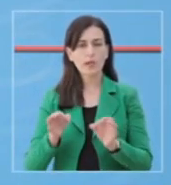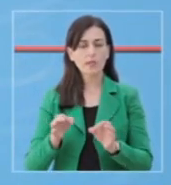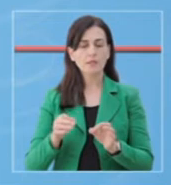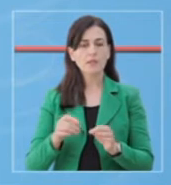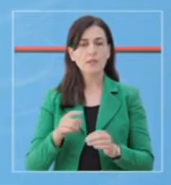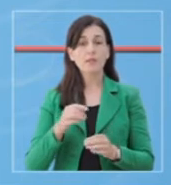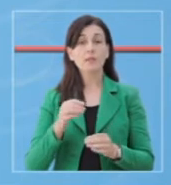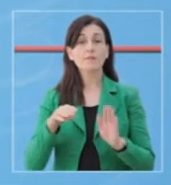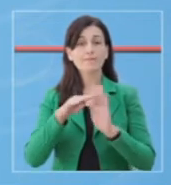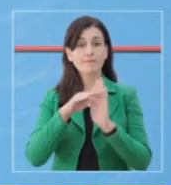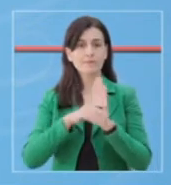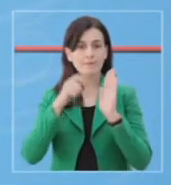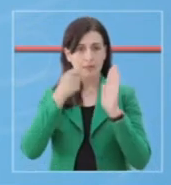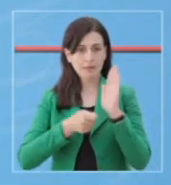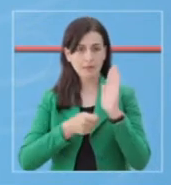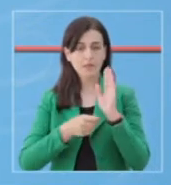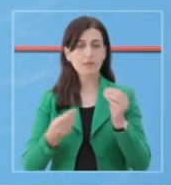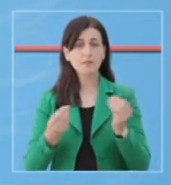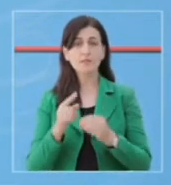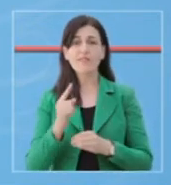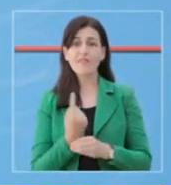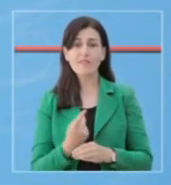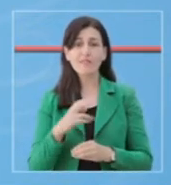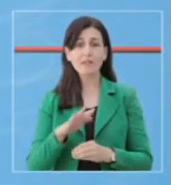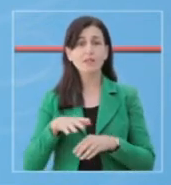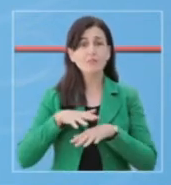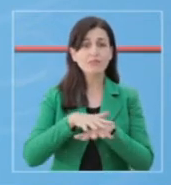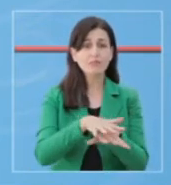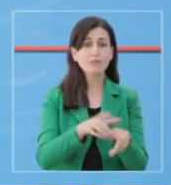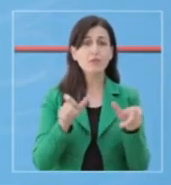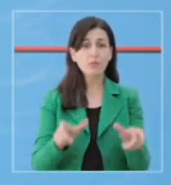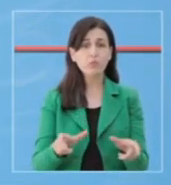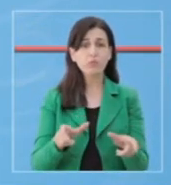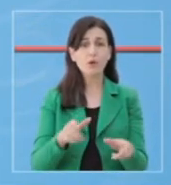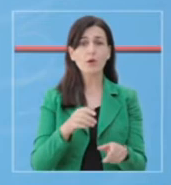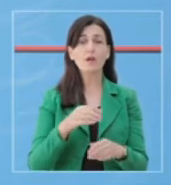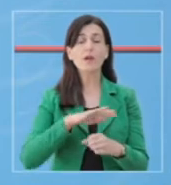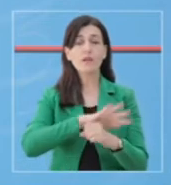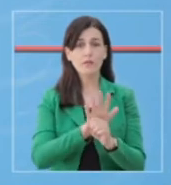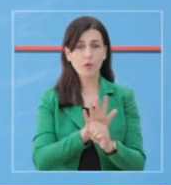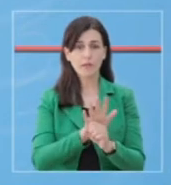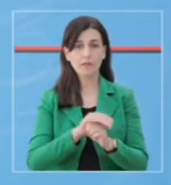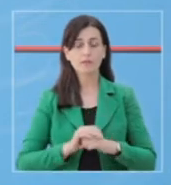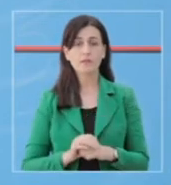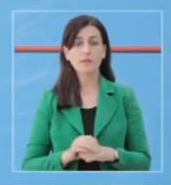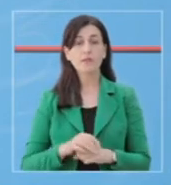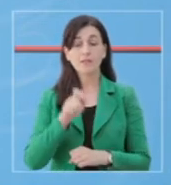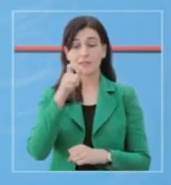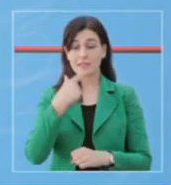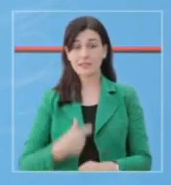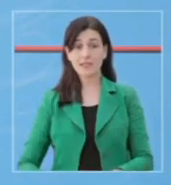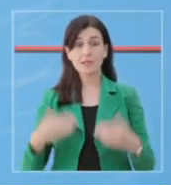protokolleve të siguris. Kjo është e vetë mja mënyrë që të kufizojnë për hapje në infekcionit. Silja individuale është